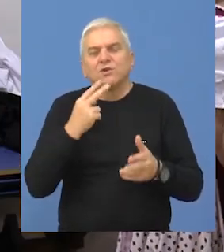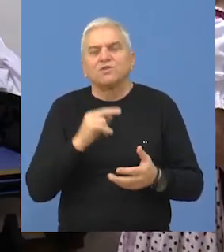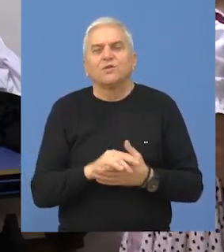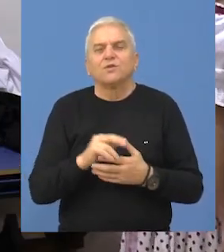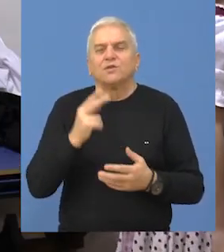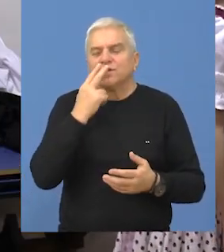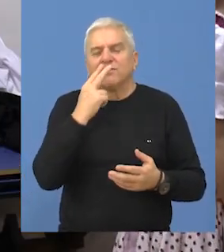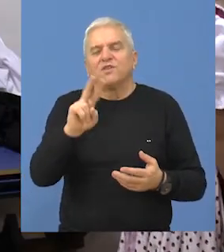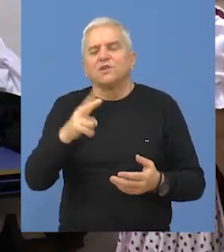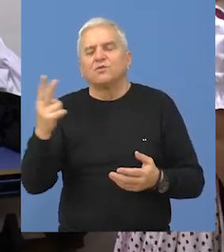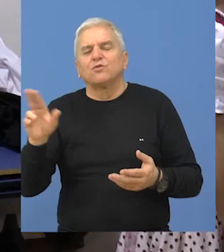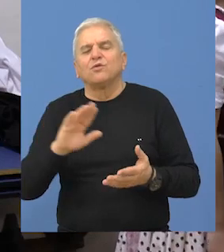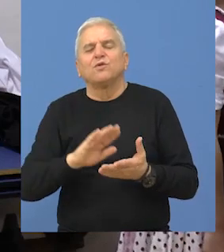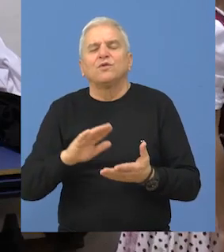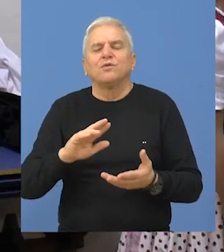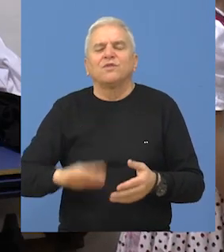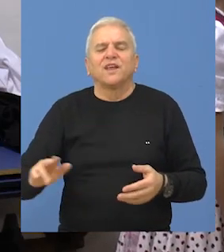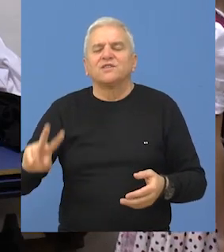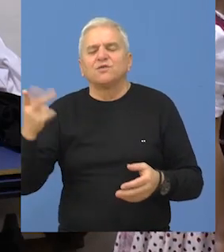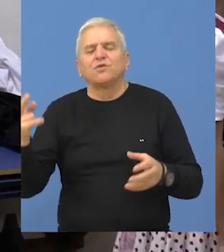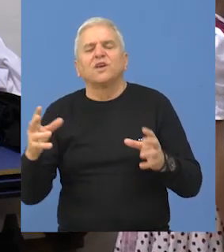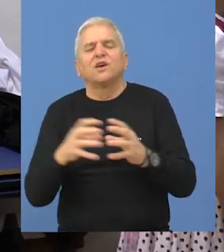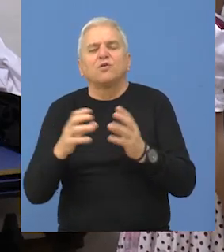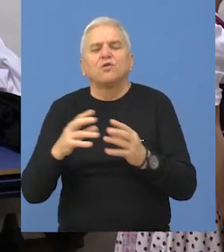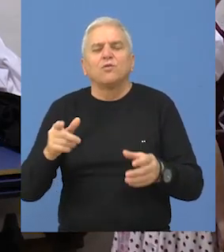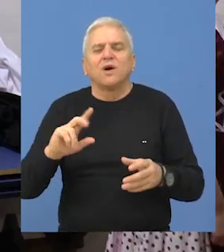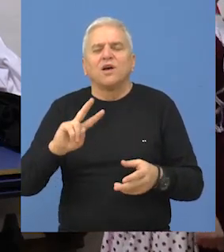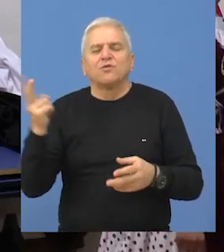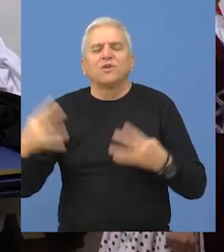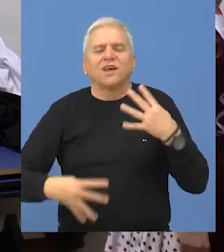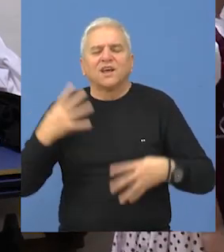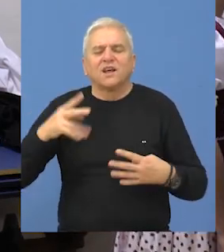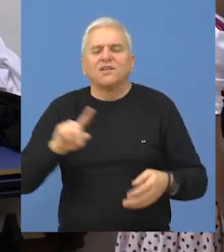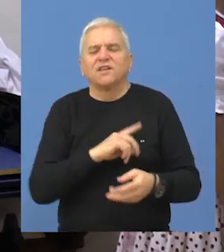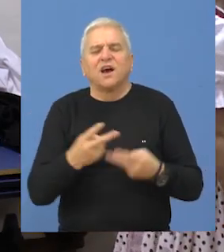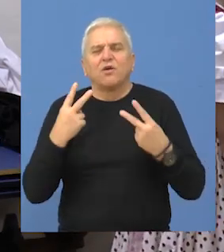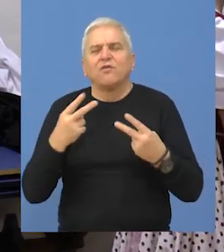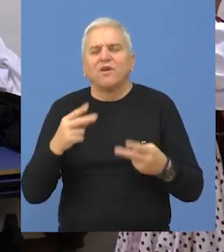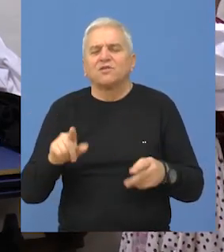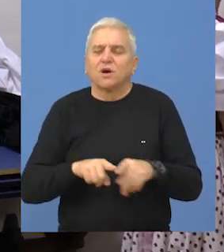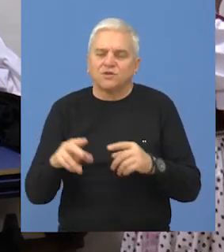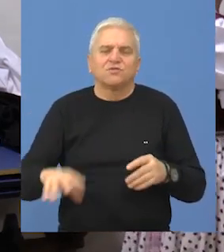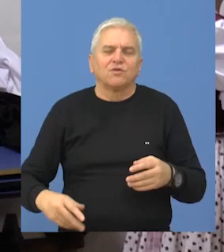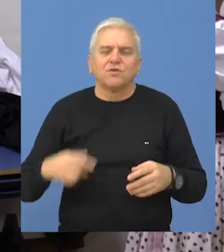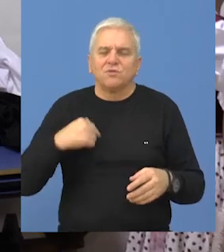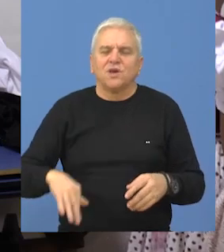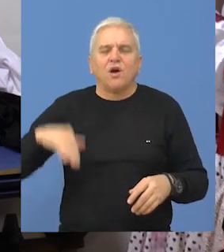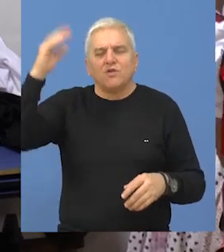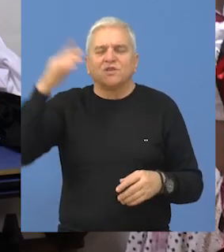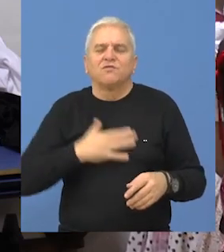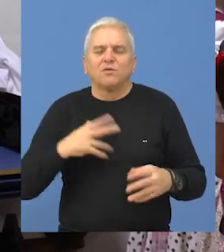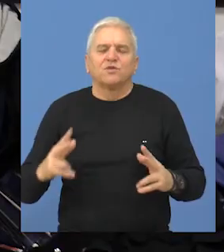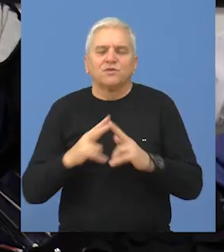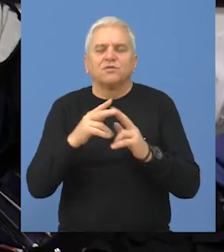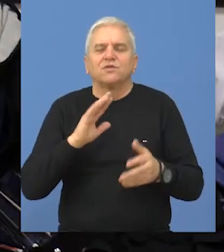se upoznaju, da upoznaju druge dece druge grupe iz drugih gradova. Znači za njih je mnogo važno i mi odrasli volimo da se